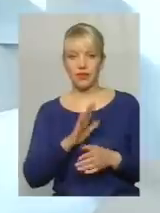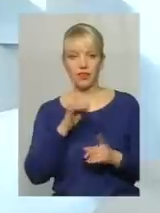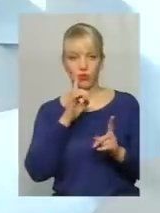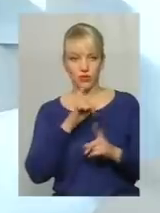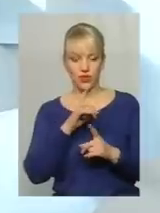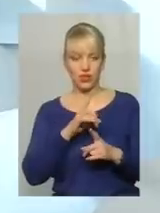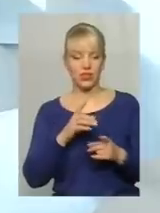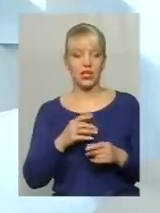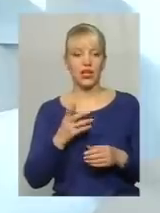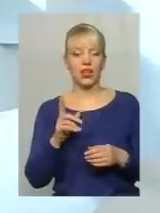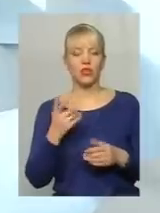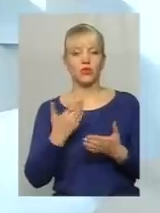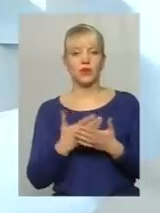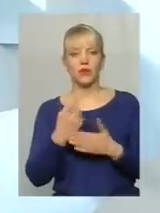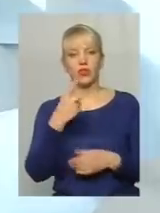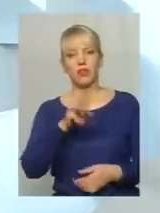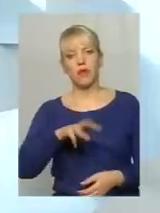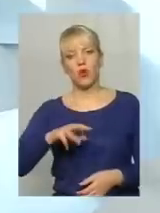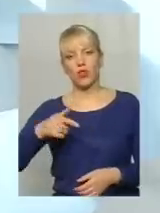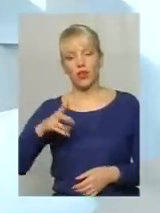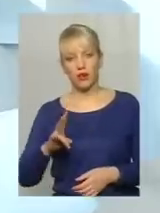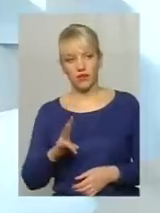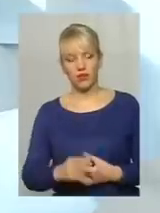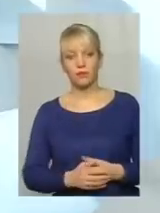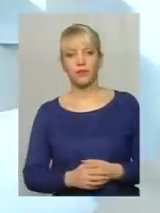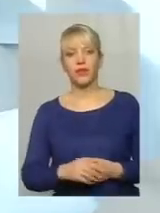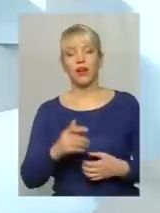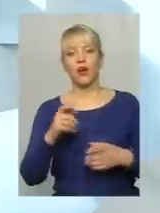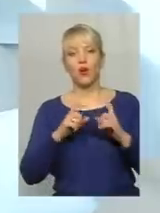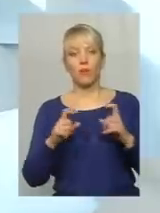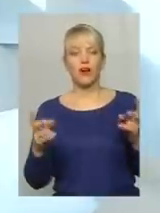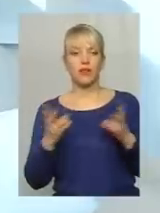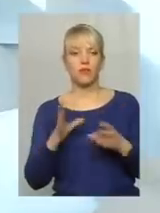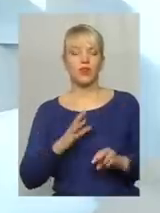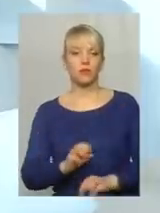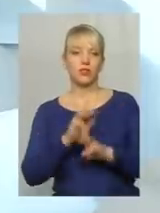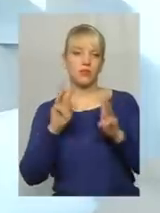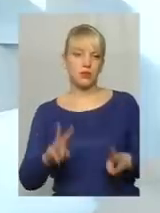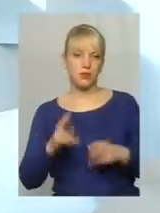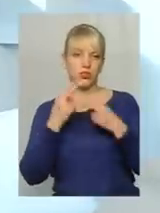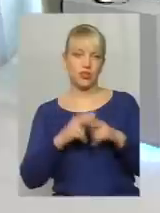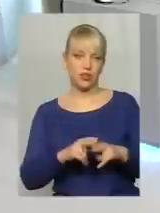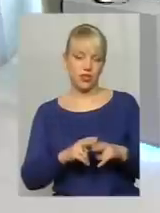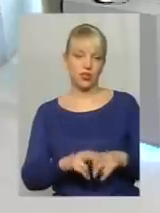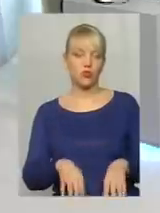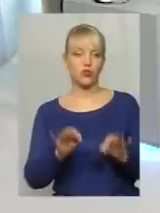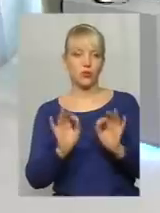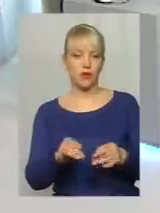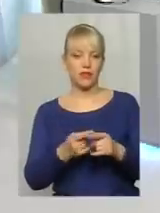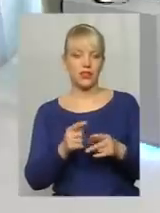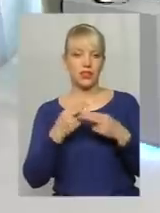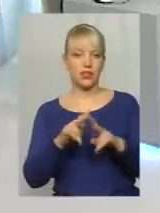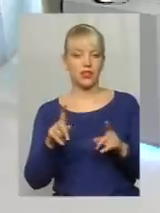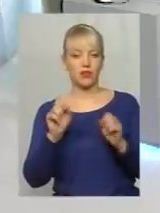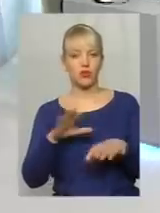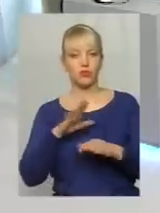розділили, то це близько мільйона гривень. Компанія має бути забезпечена технікою. Щоправда, та техніка може